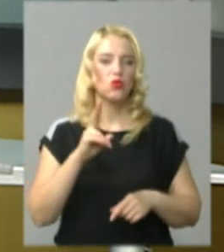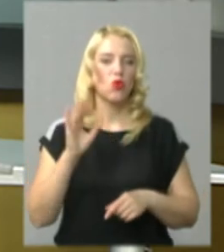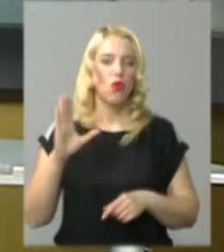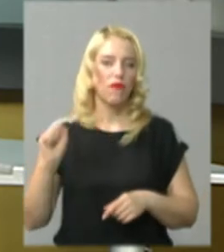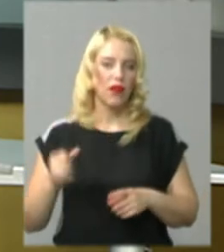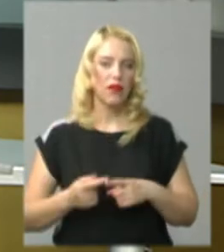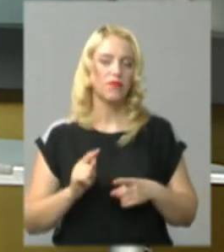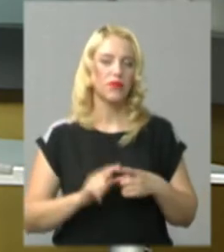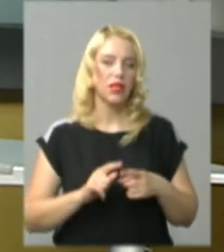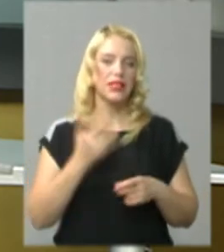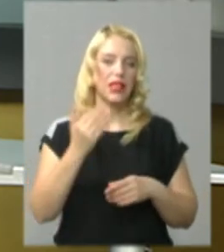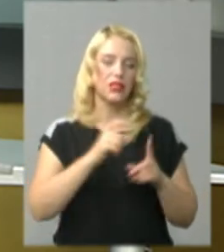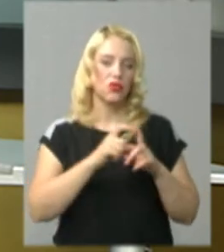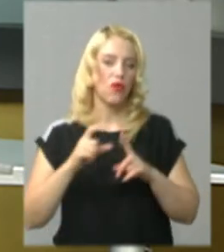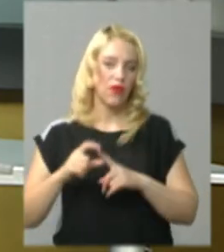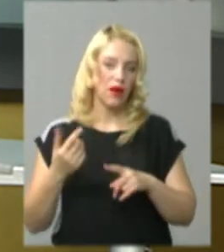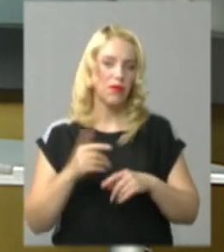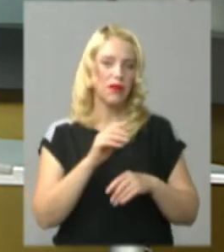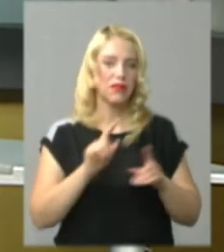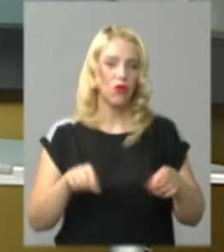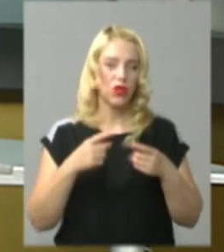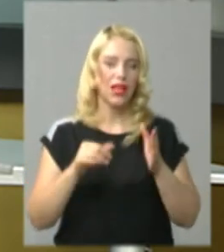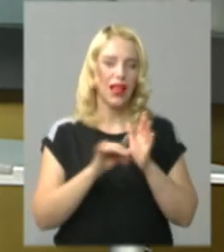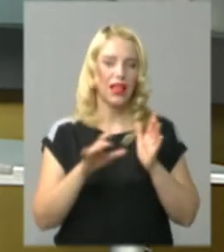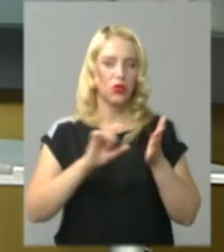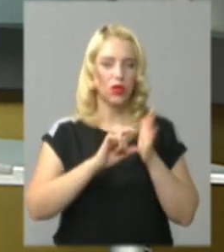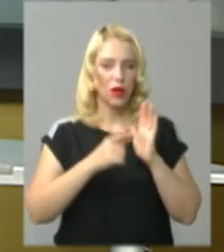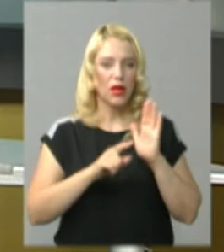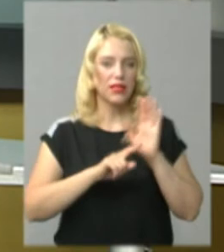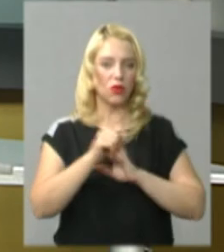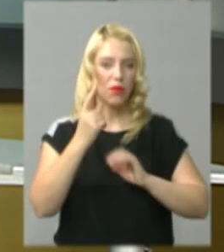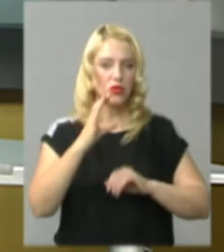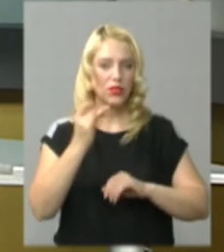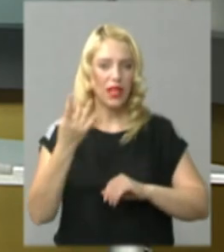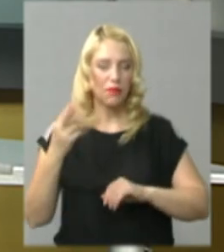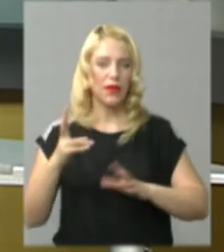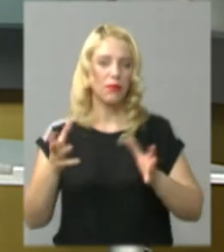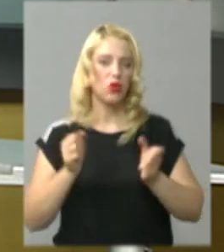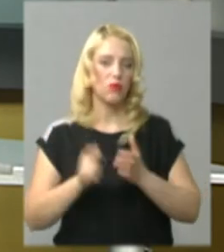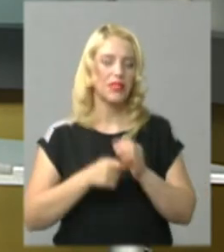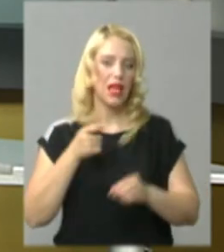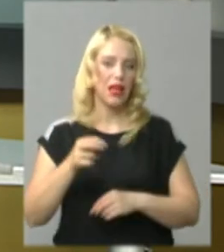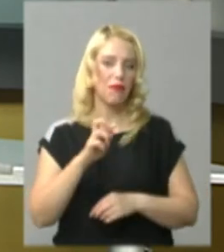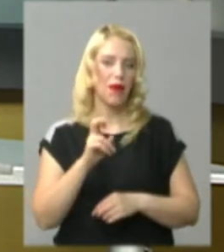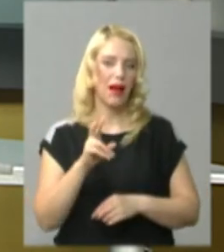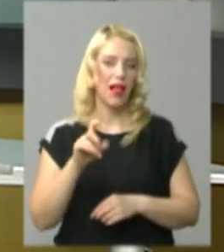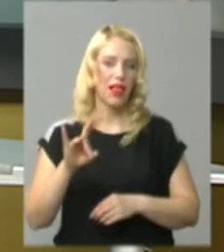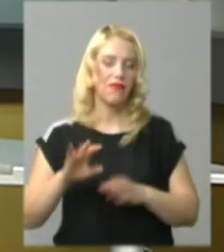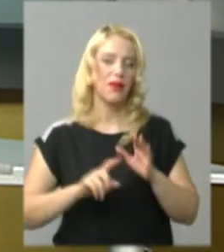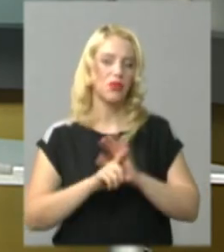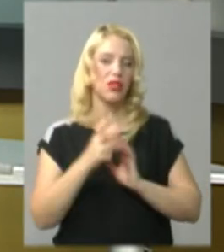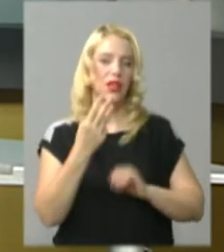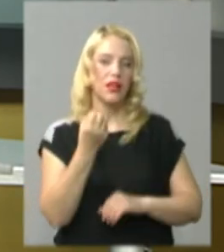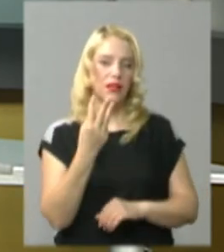Ірина Рожук. За її словами, створення електронних кабінетів стартувало з 1 серпня, а прийом заяв на бакалавра 13 серпня.